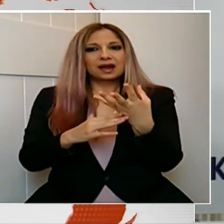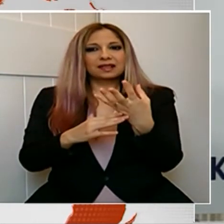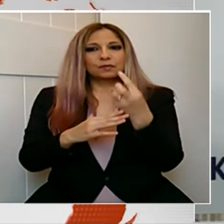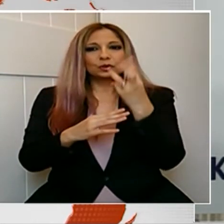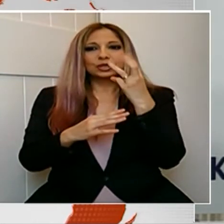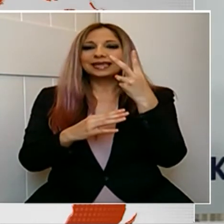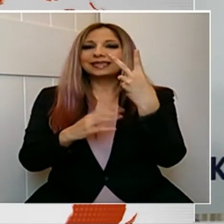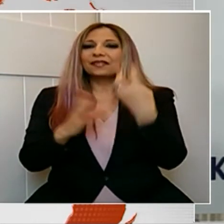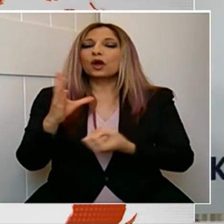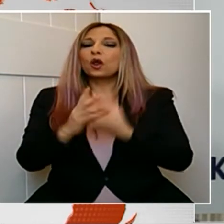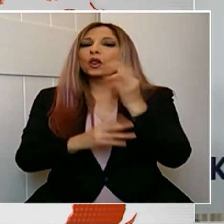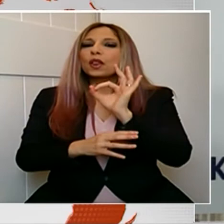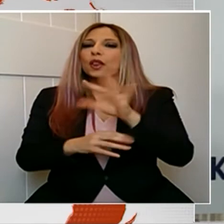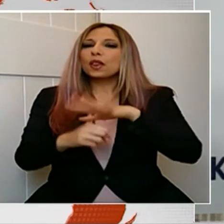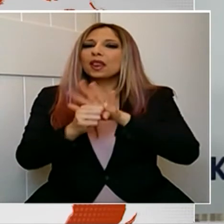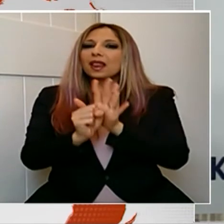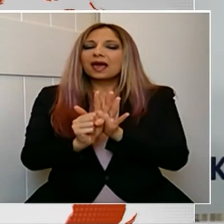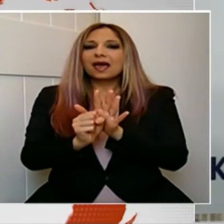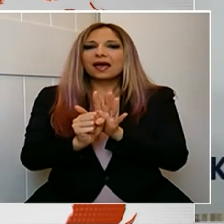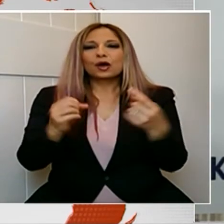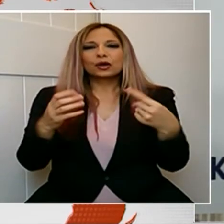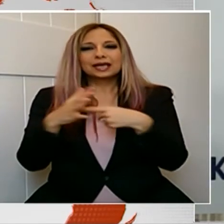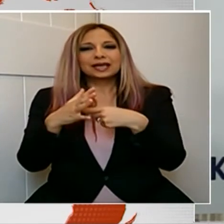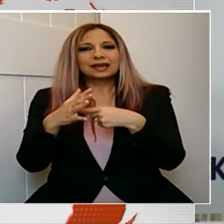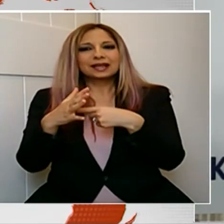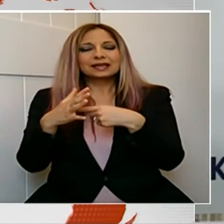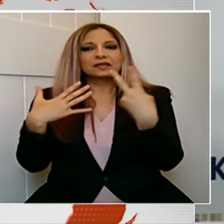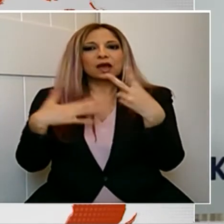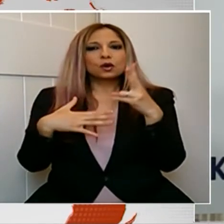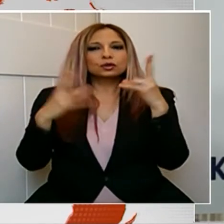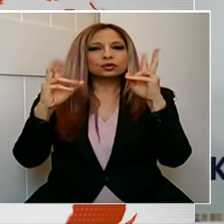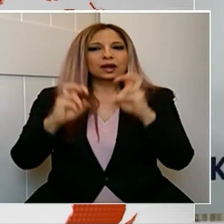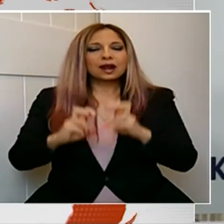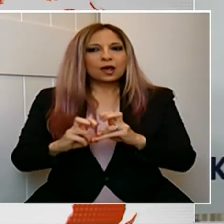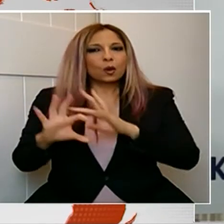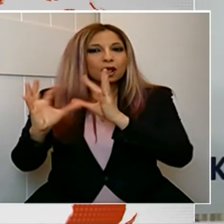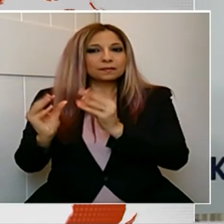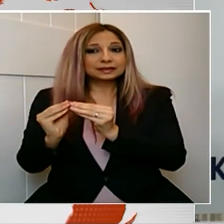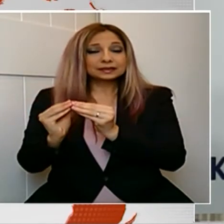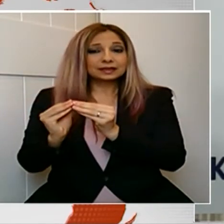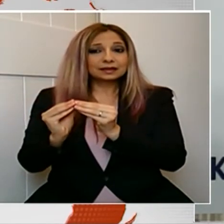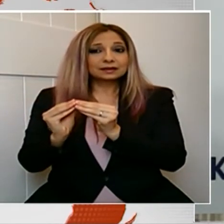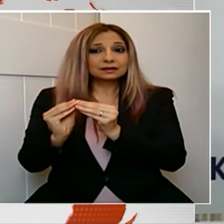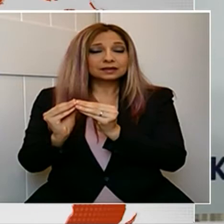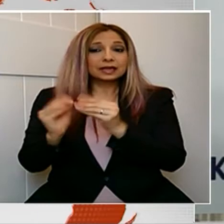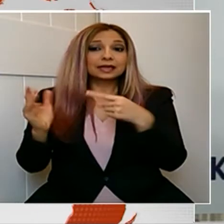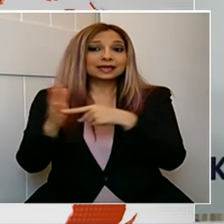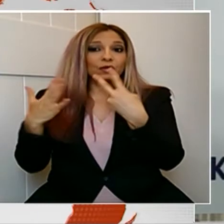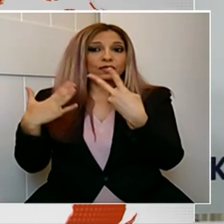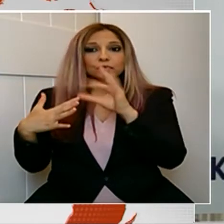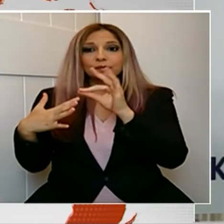κρουσμάτων σε σύνολο 1.256